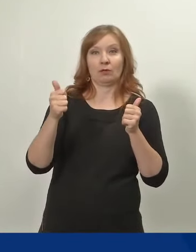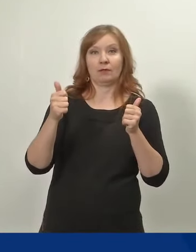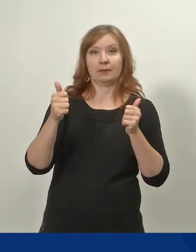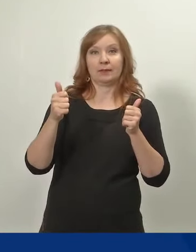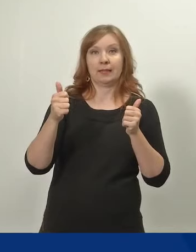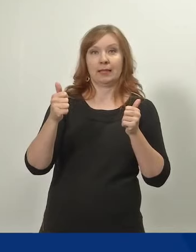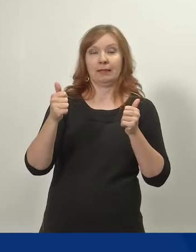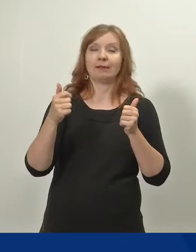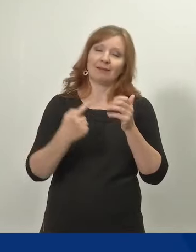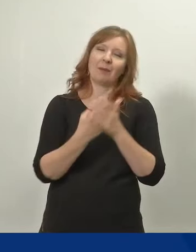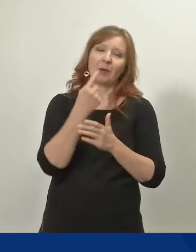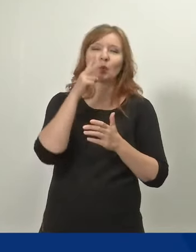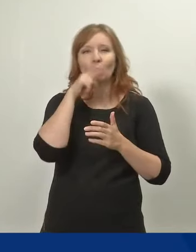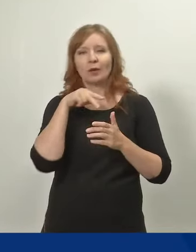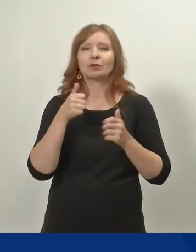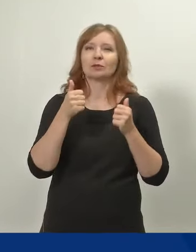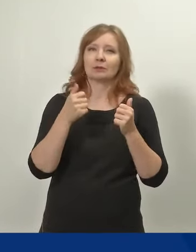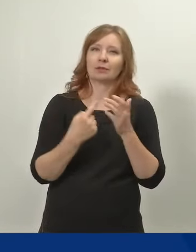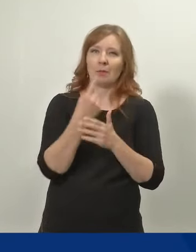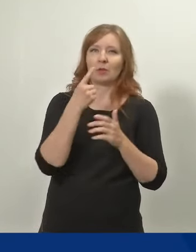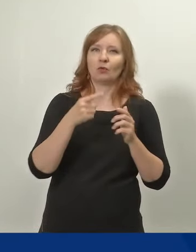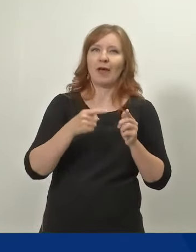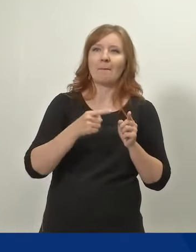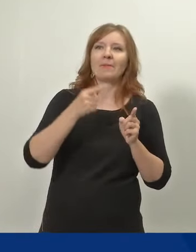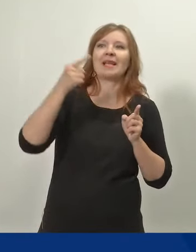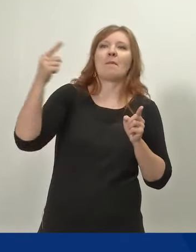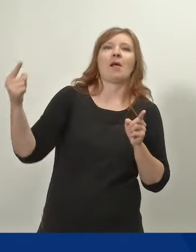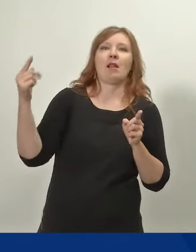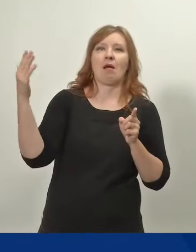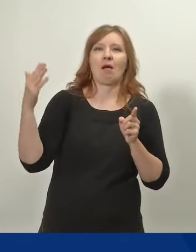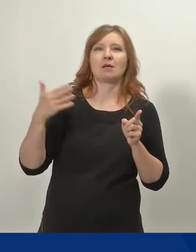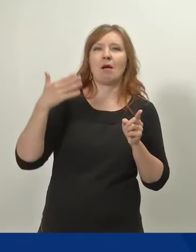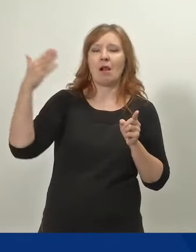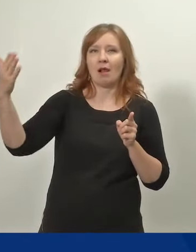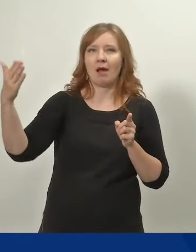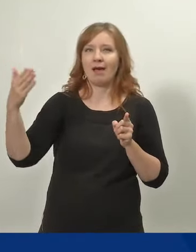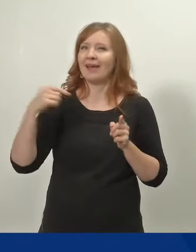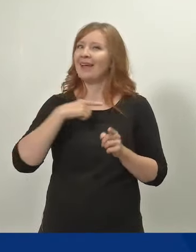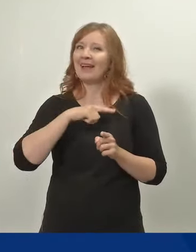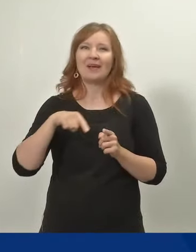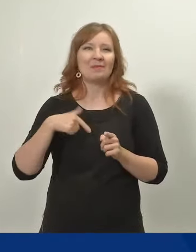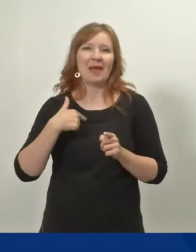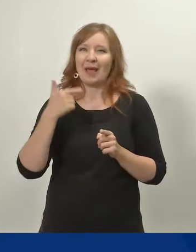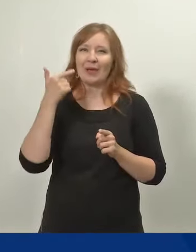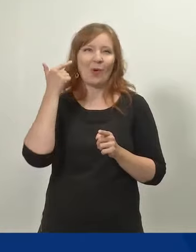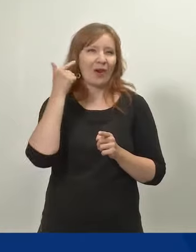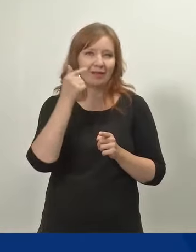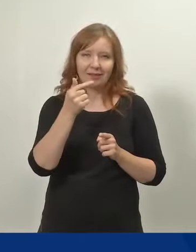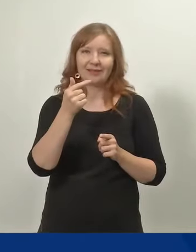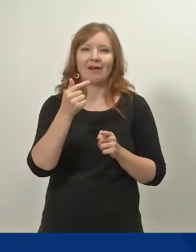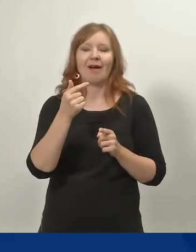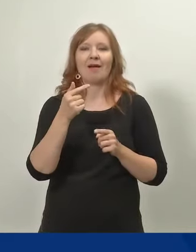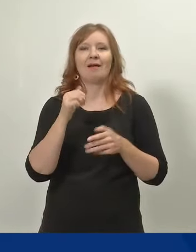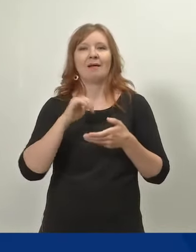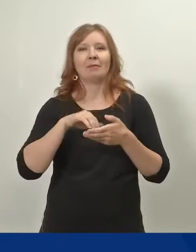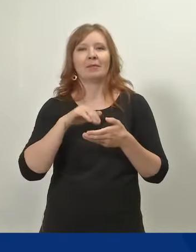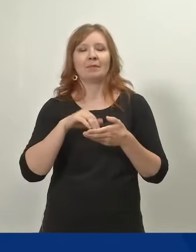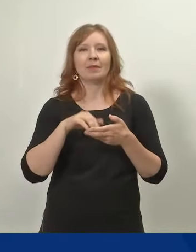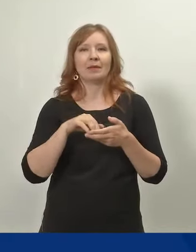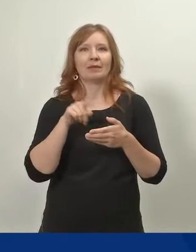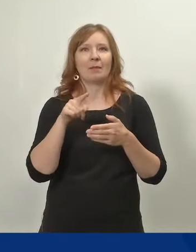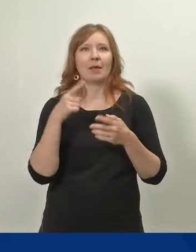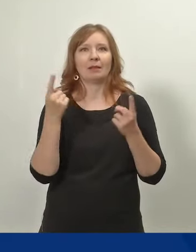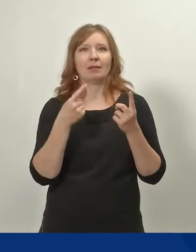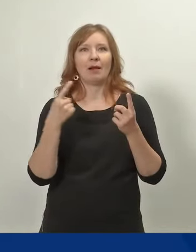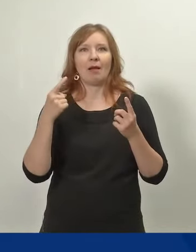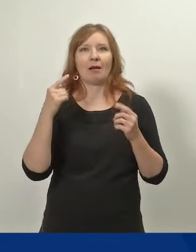tai että tapahtuu todennäköisesti myös pidemmällä aikavälillä, odotuksena ei ole, että se aivan valtavasti